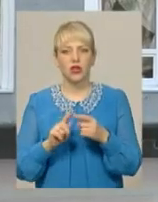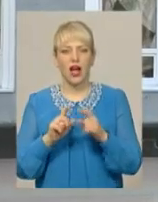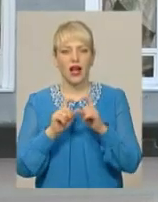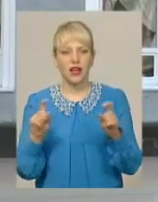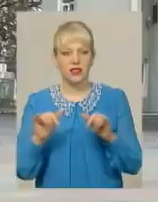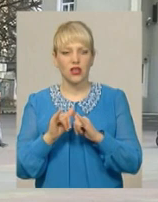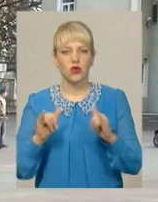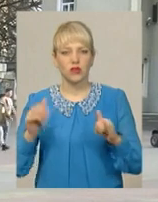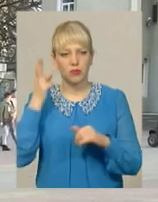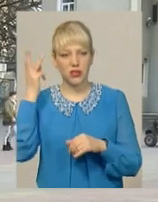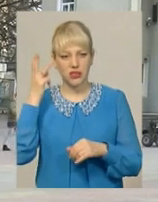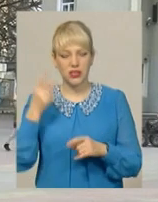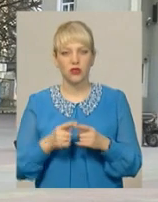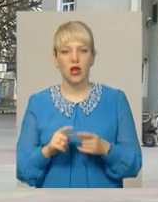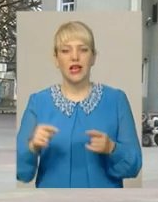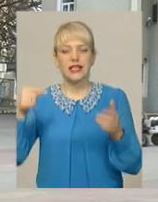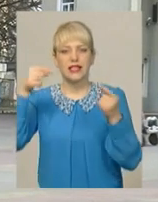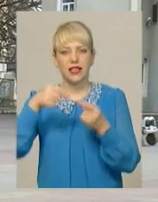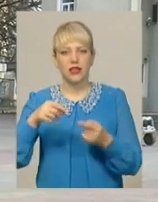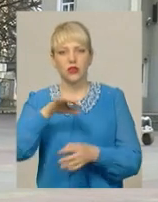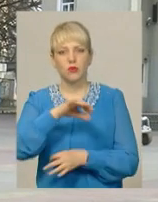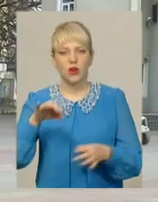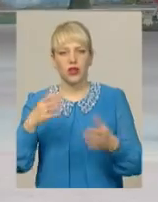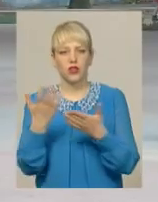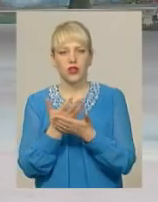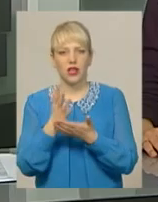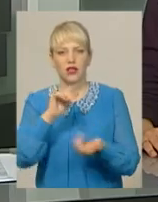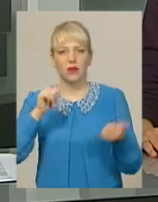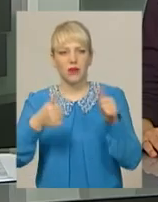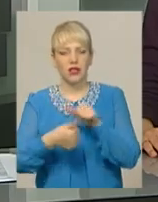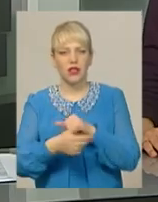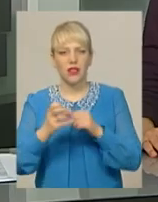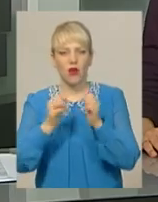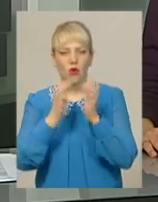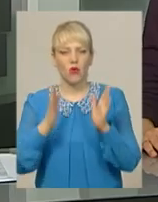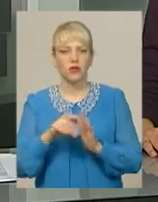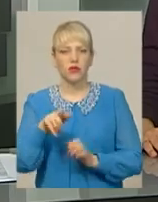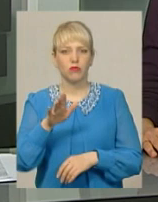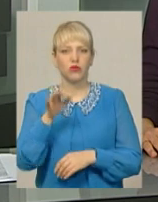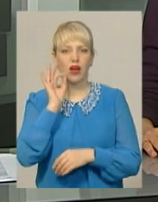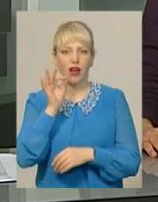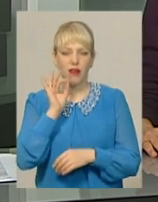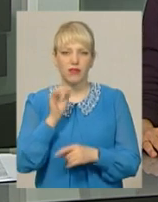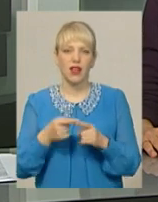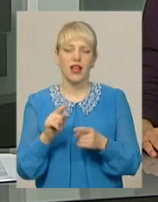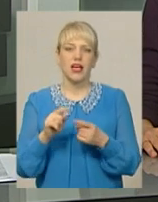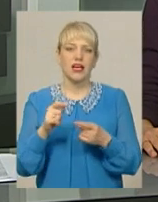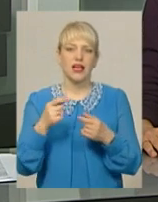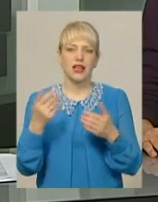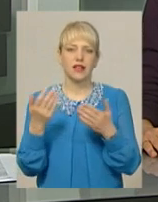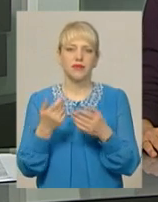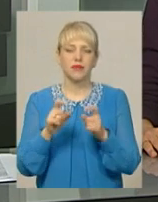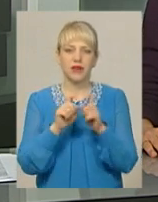Леся Герасимчук. Згідно з проєктом, кінотеатр перетвориться на комплекс, де будуть кафе, сувенірні лавки, два мобільні